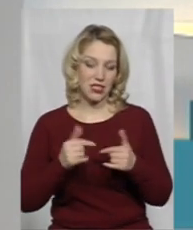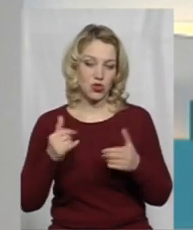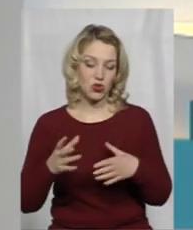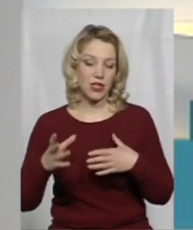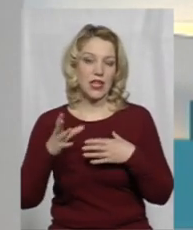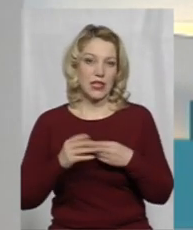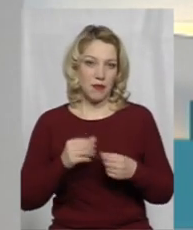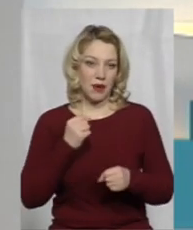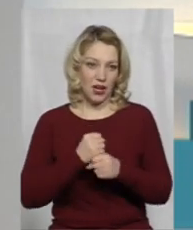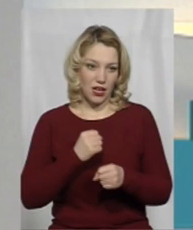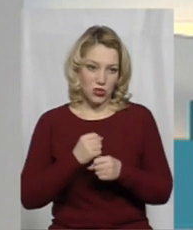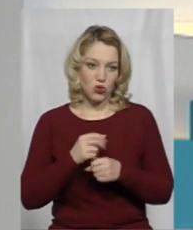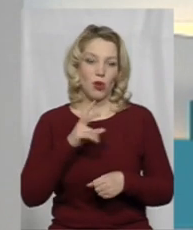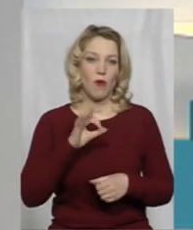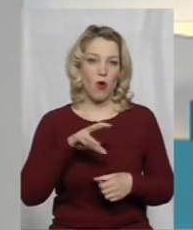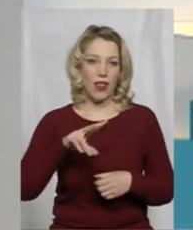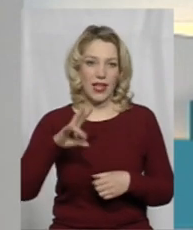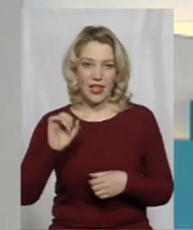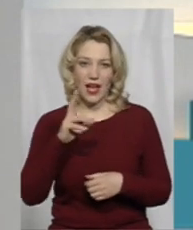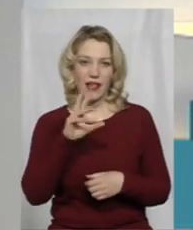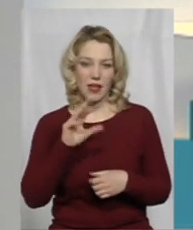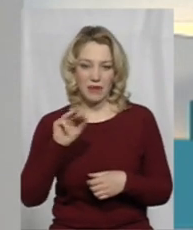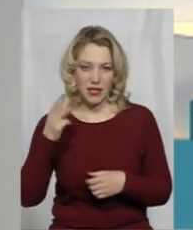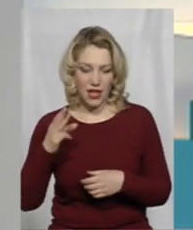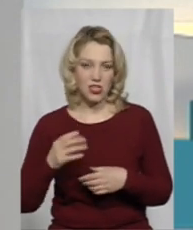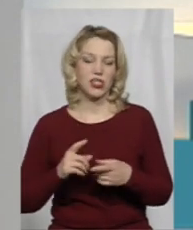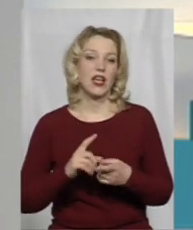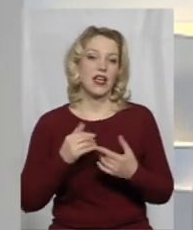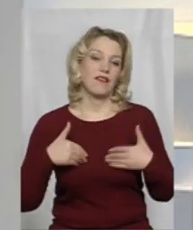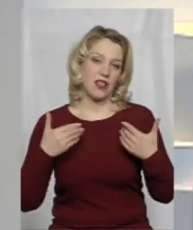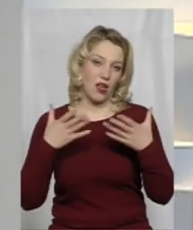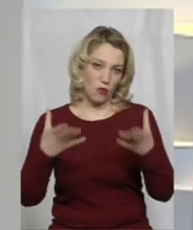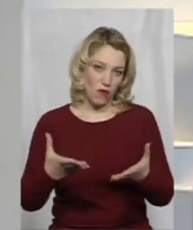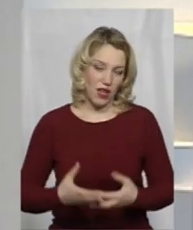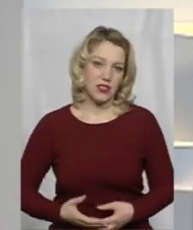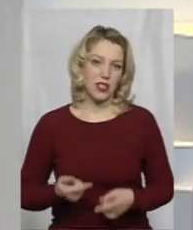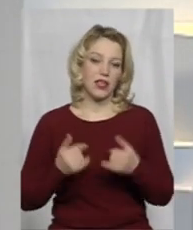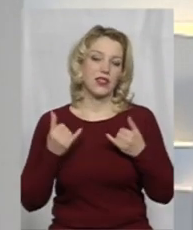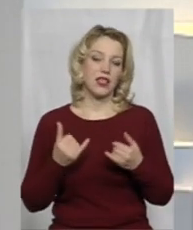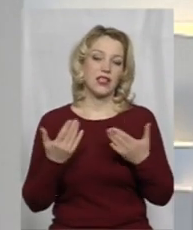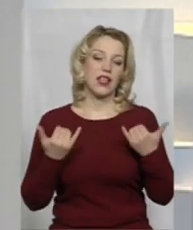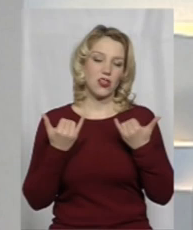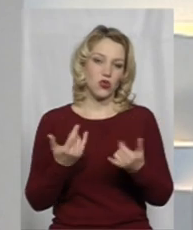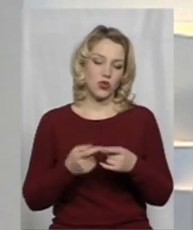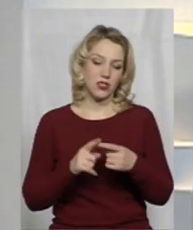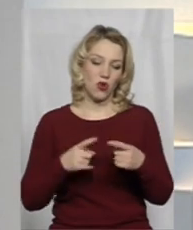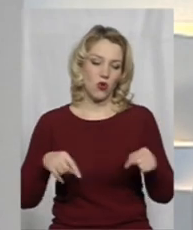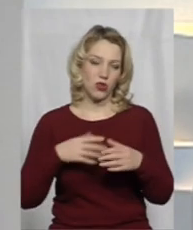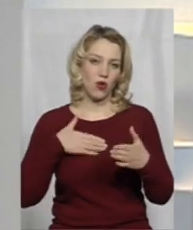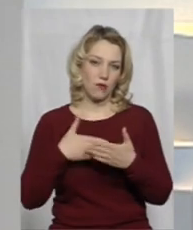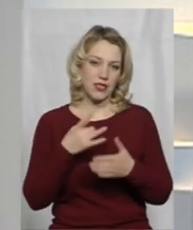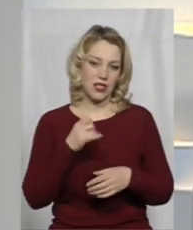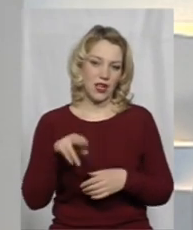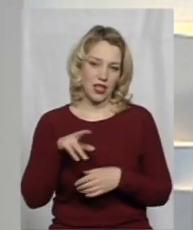працюємо для вас наживо і запрошуємо долучатися до розмови. Усіх вітаємо. Задля чого цей орган Громадська рада?